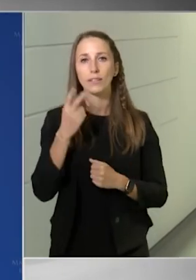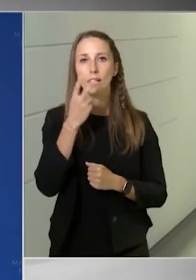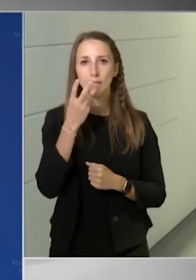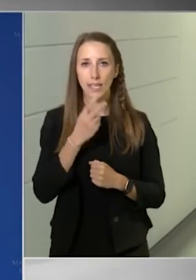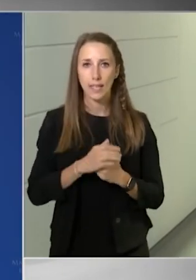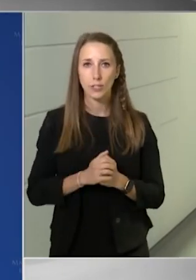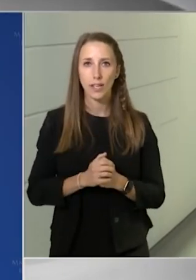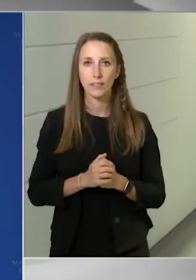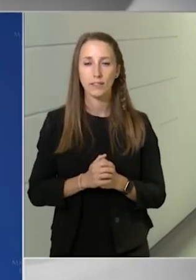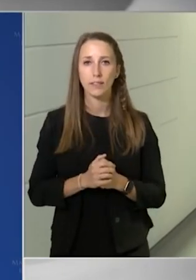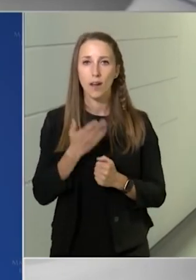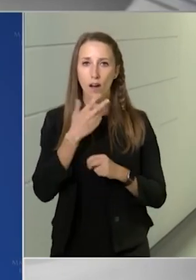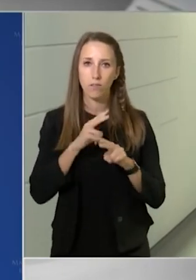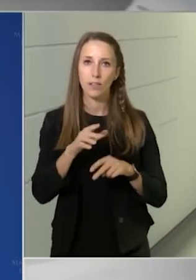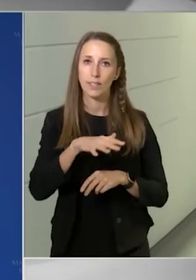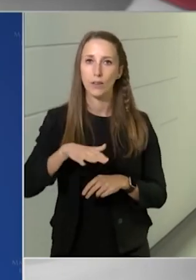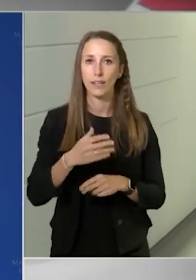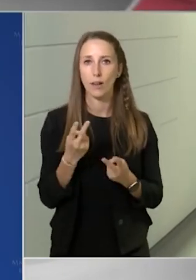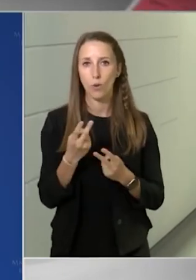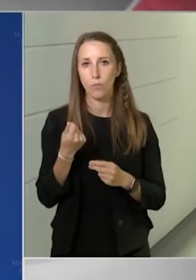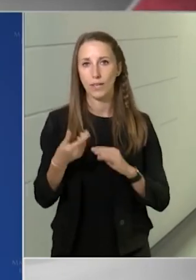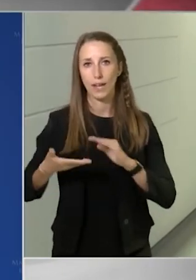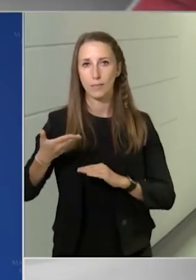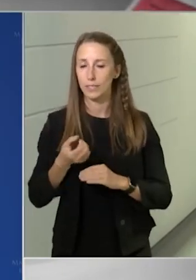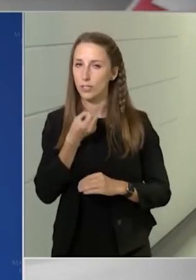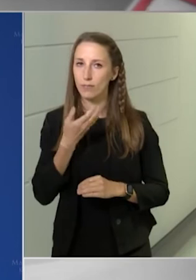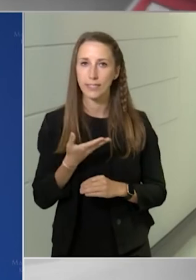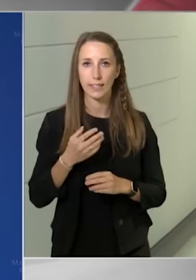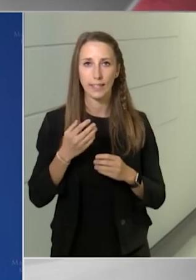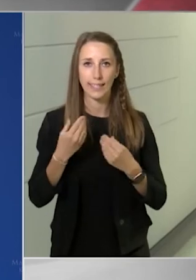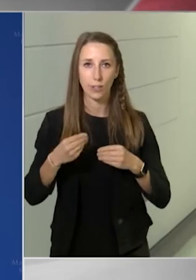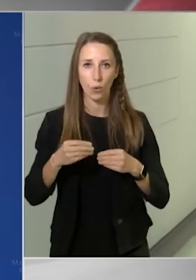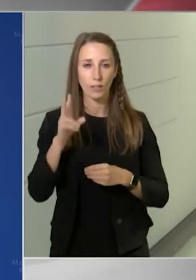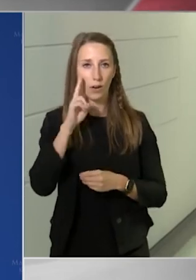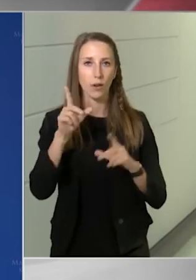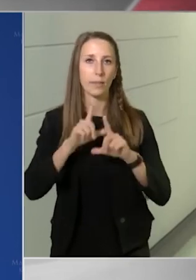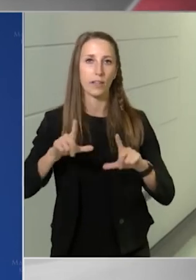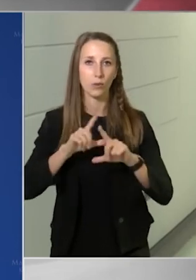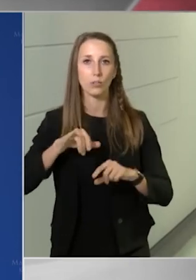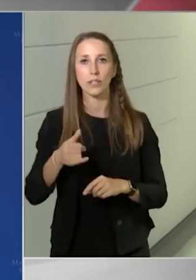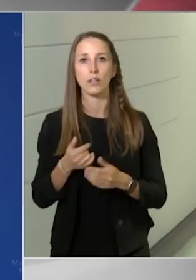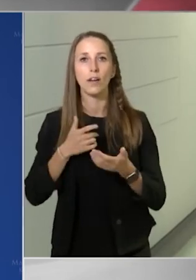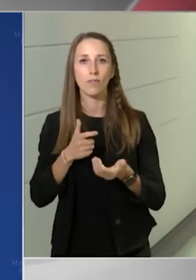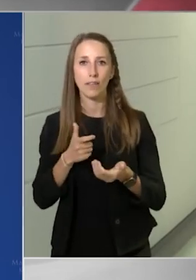is technikai megállapodása a helyreállítási forrásokról, akkor is leghamarabb ősszel fognak megegyezni.